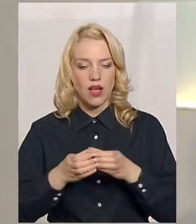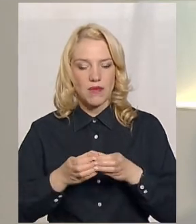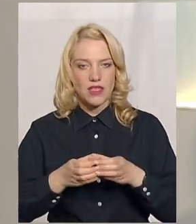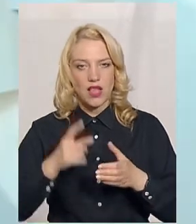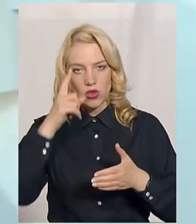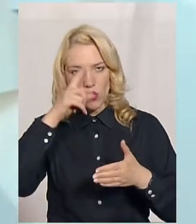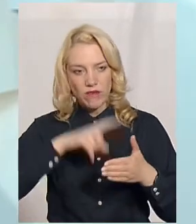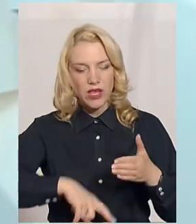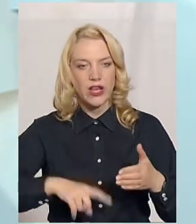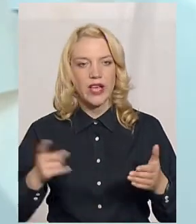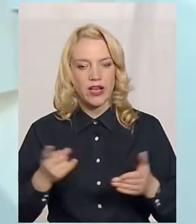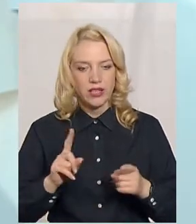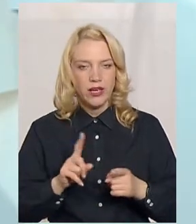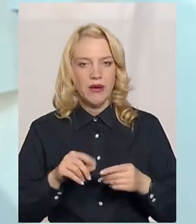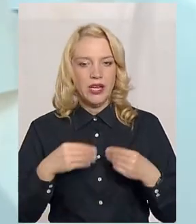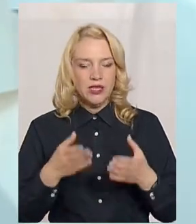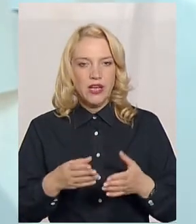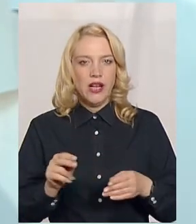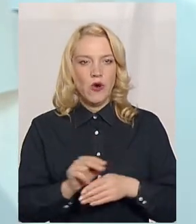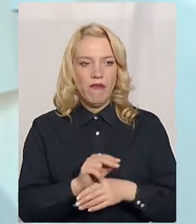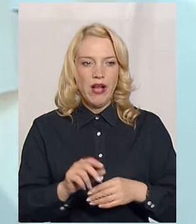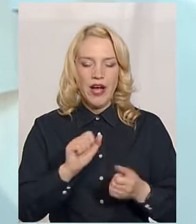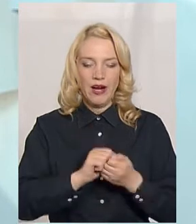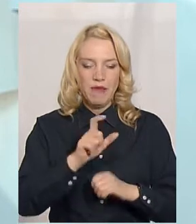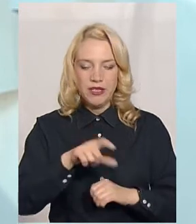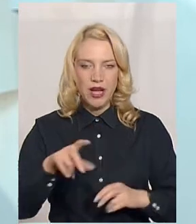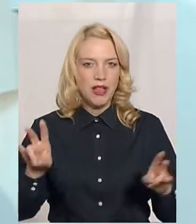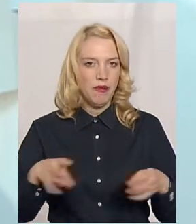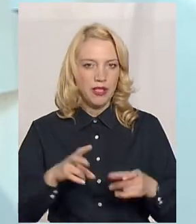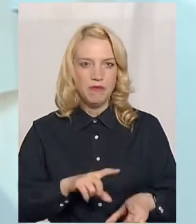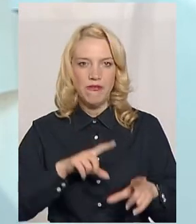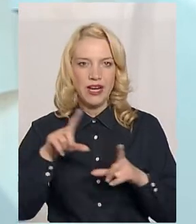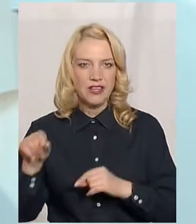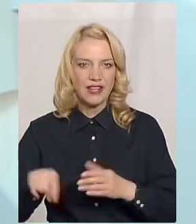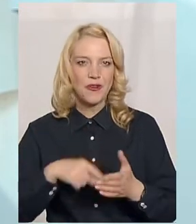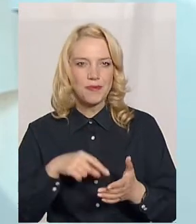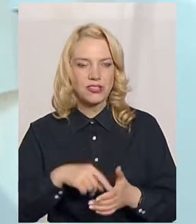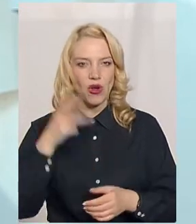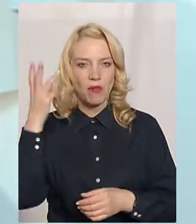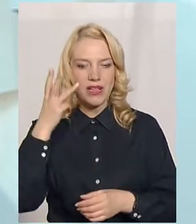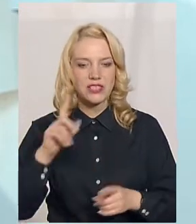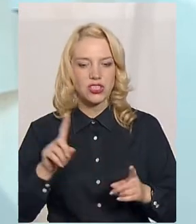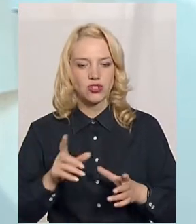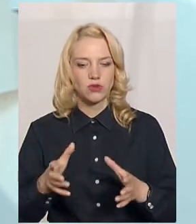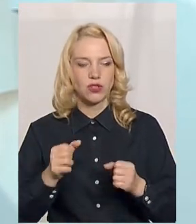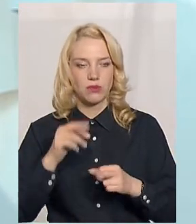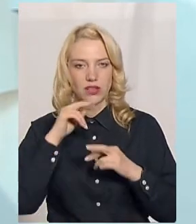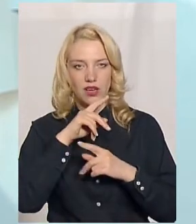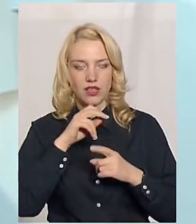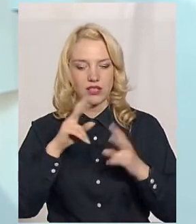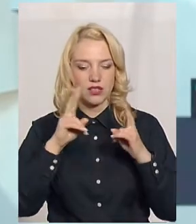довіри, який призначає лікування. Тобто кам'янчанам не потрібно виїжджати в місто Хмельницький для того, щоб отримати ліки,